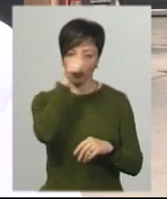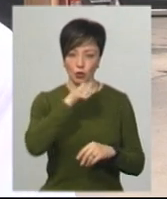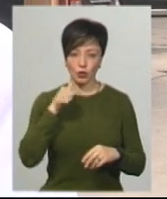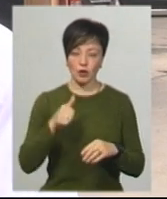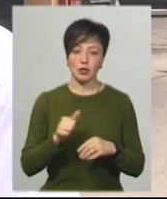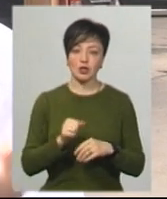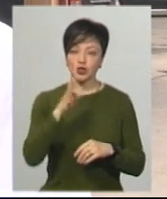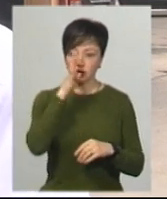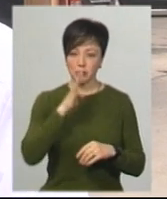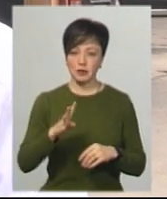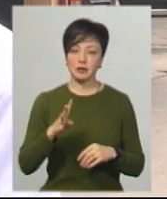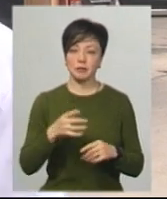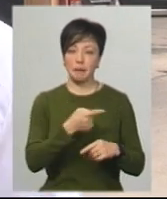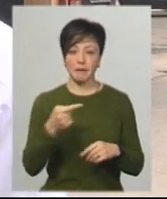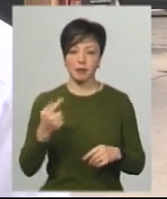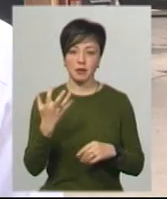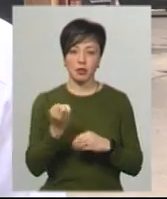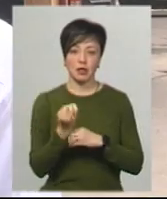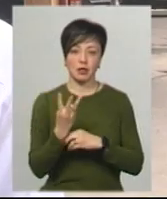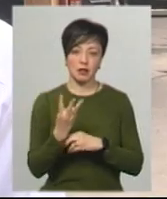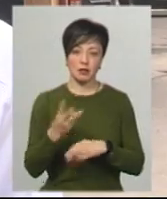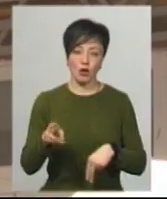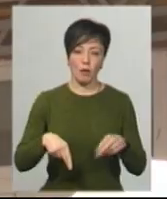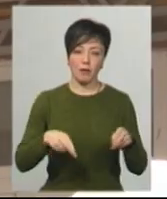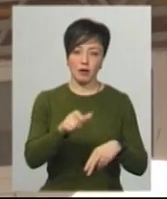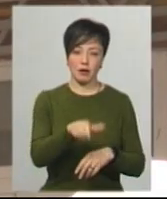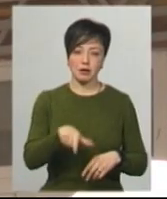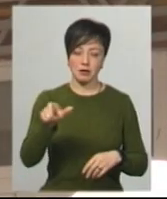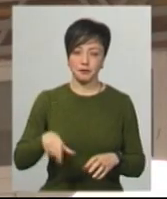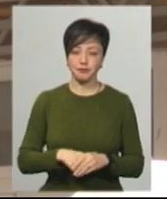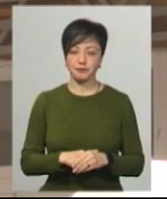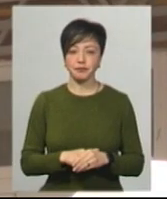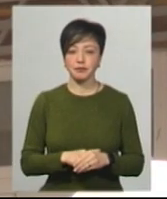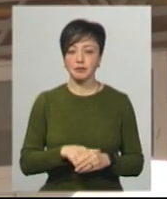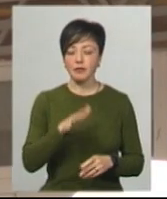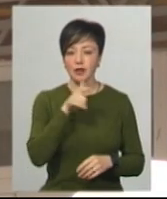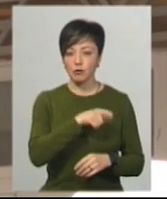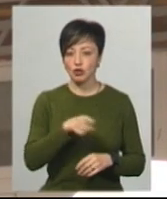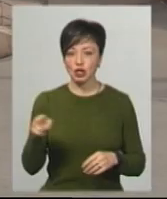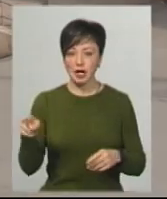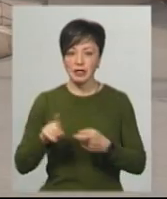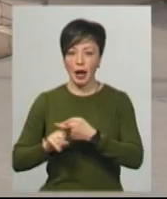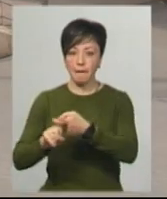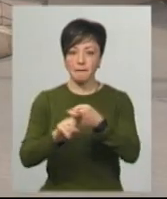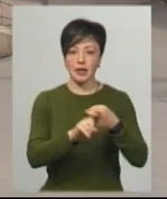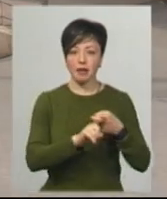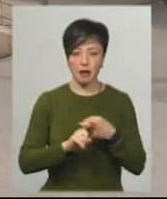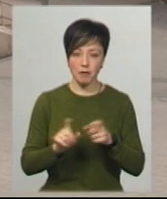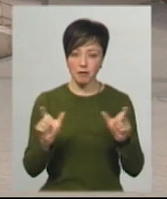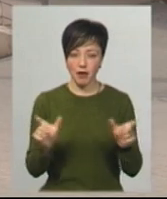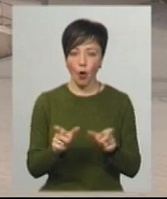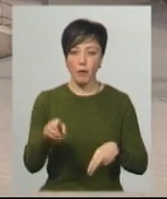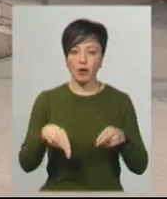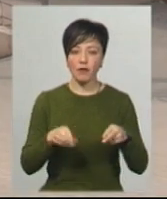року. Тобто за чотири місяці мінус 513 людей. Додає, що під час епідемії коронавірусу оперувати будуть лише